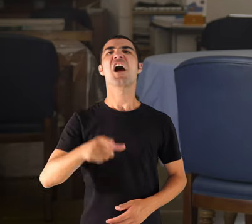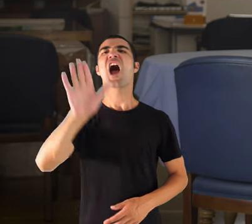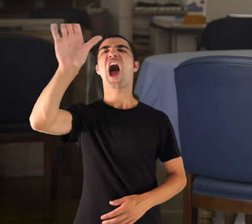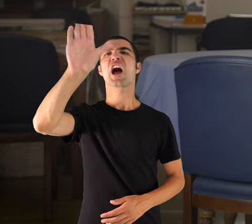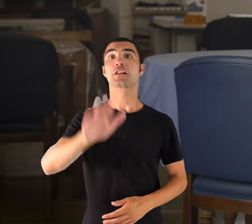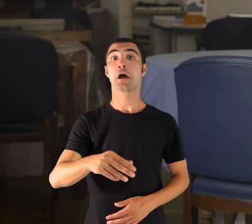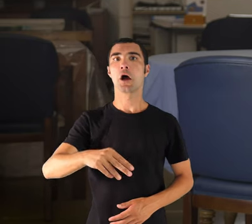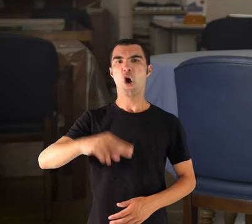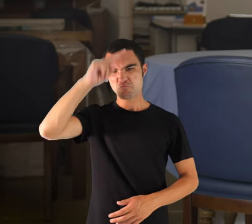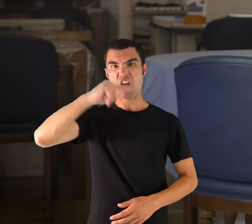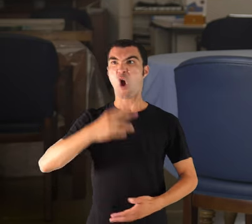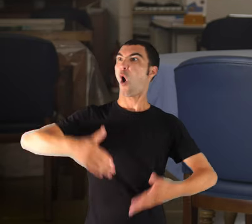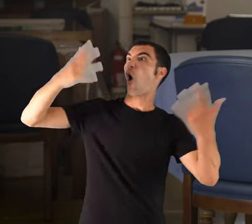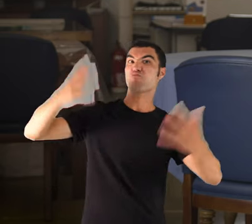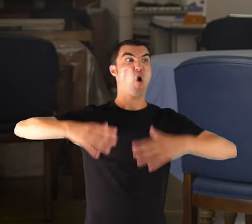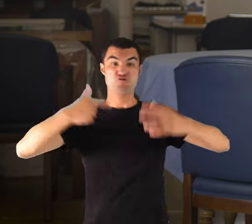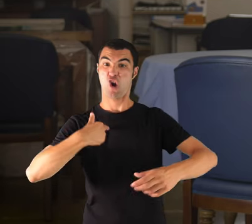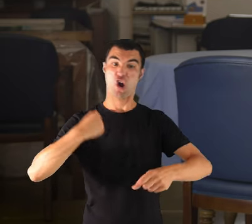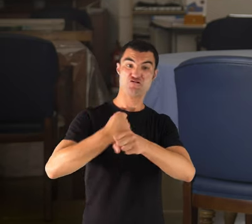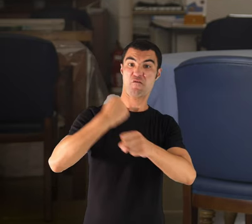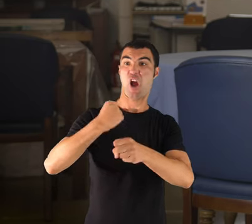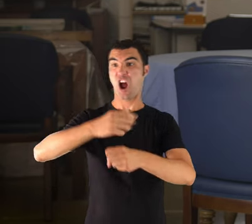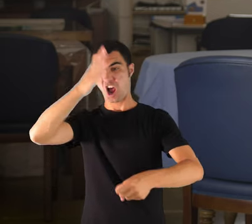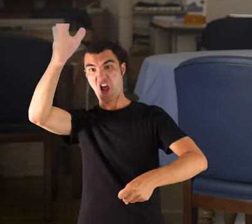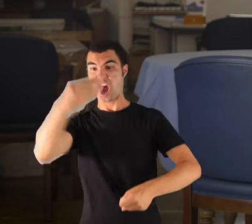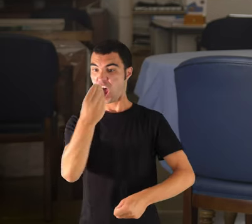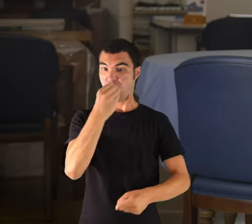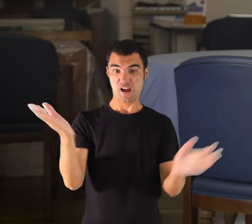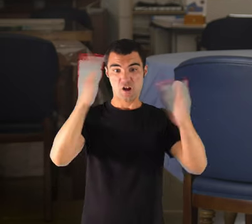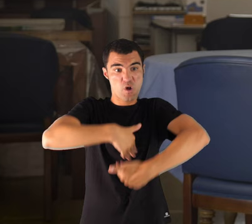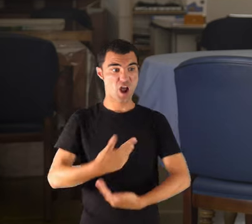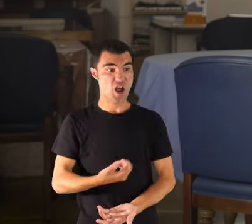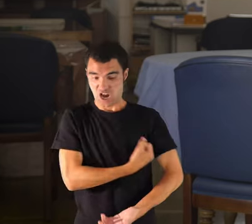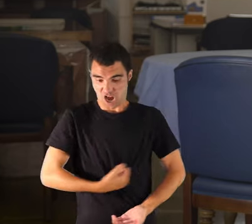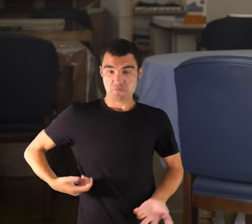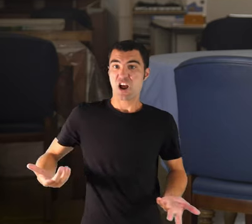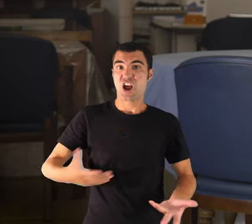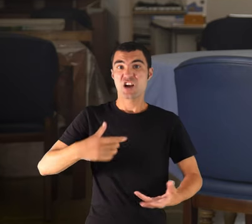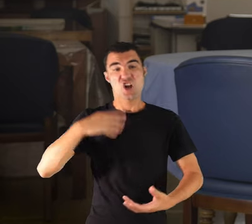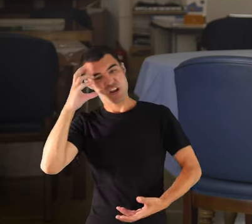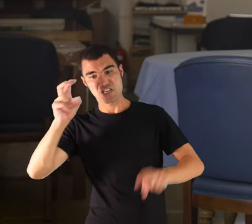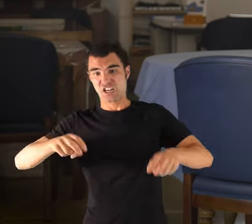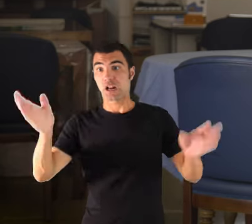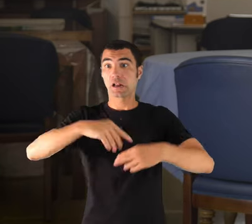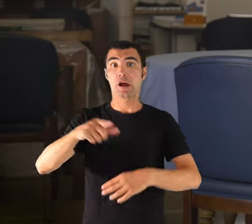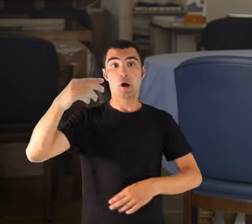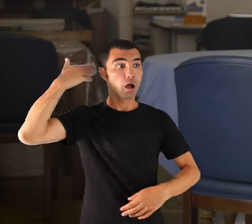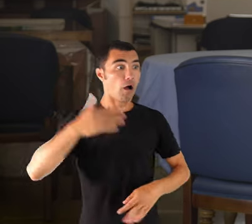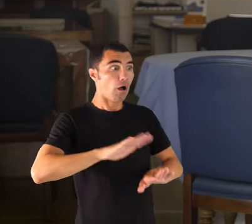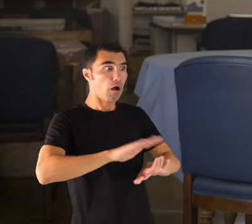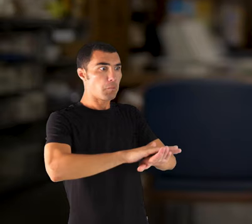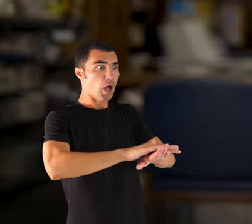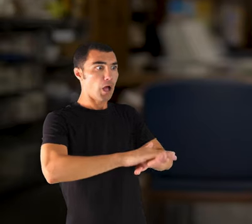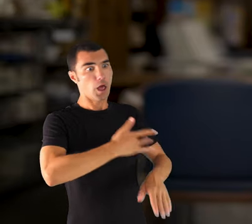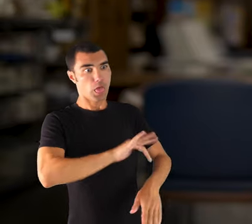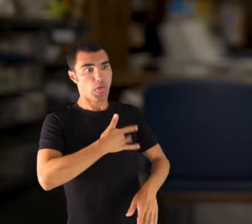allà, fa tantes hores que no he menjat ni a dins, ni a dins, i va a altres hores perdona, perdona, perdona. I pren dins, pren dins,